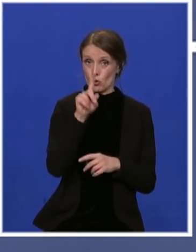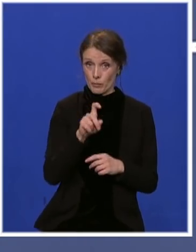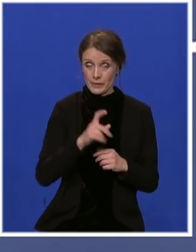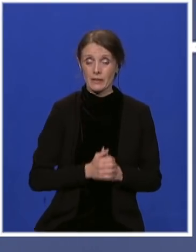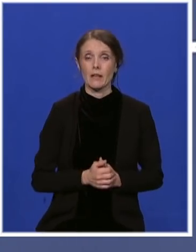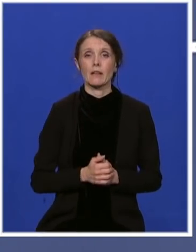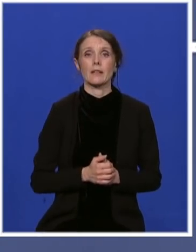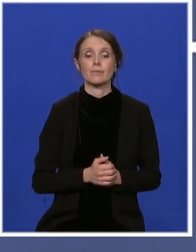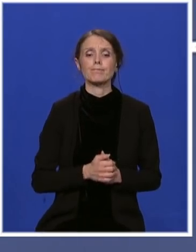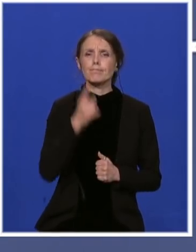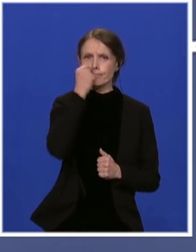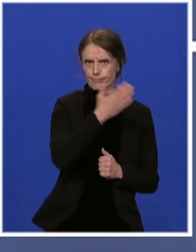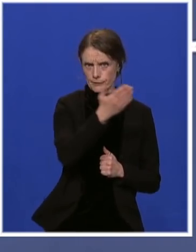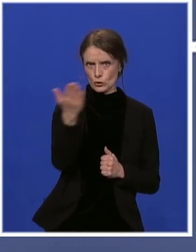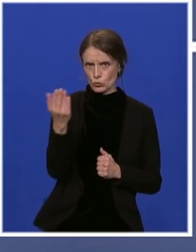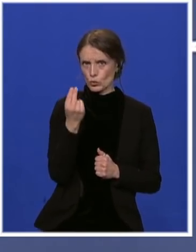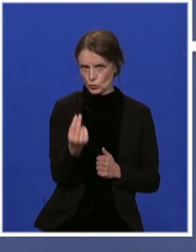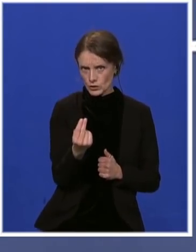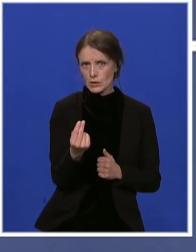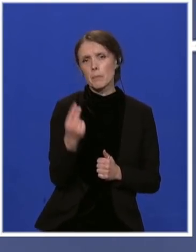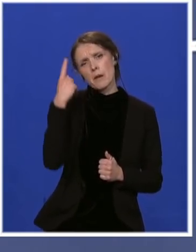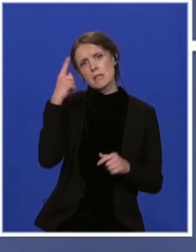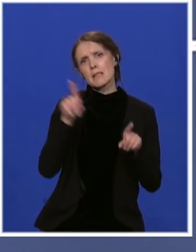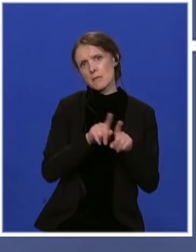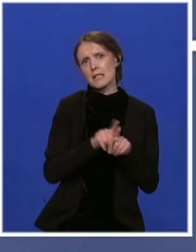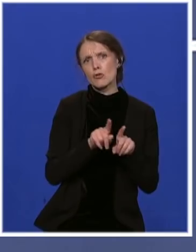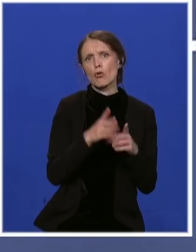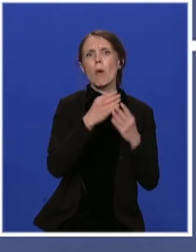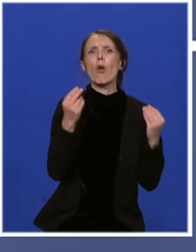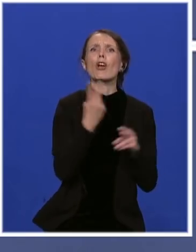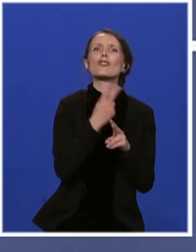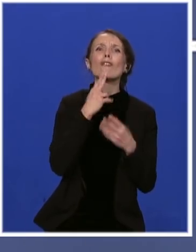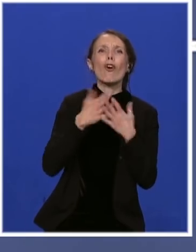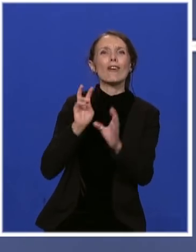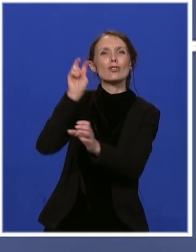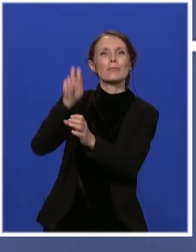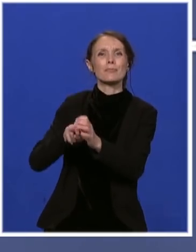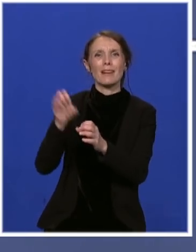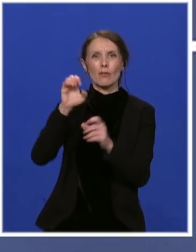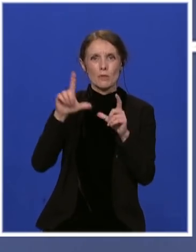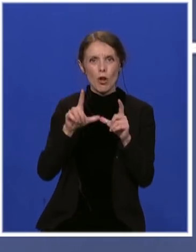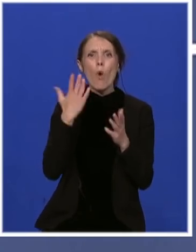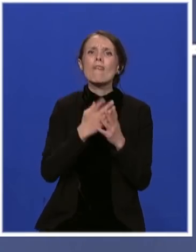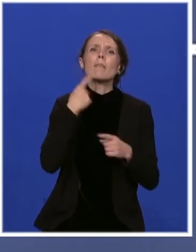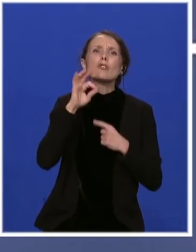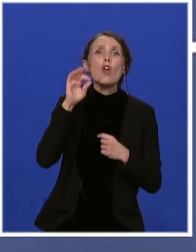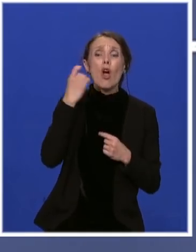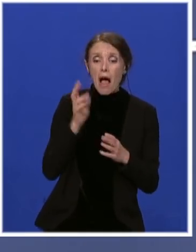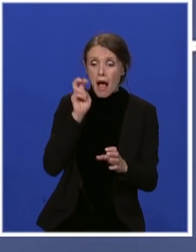ljudi i u Srbiji, rekao bih i u mnogim zemljama koji su postale članice Evropske unije, uvijek su govorili o novcu koji se dobija.